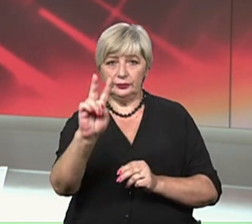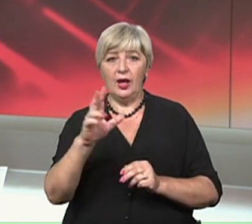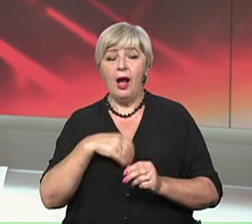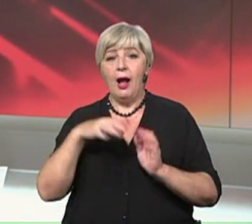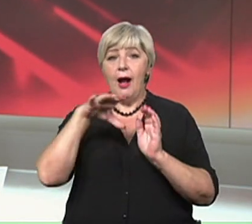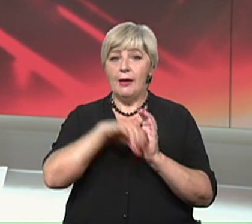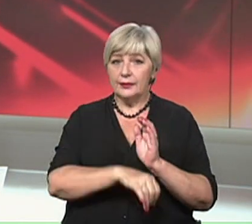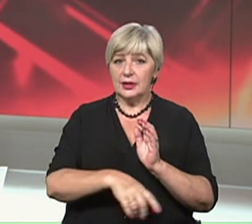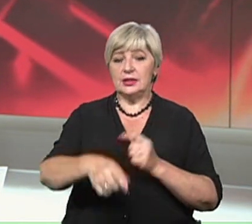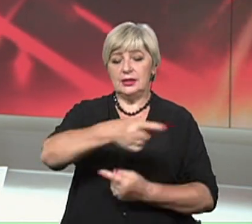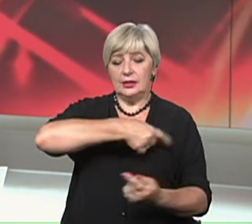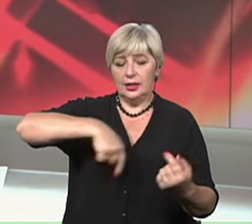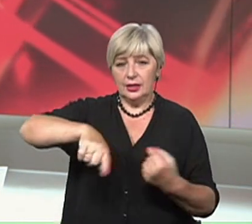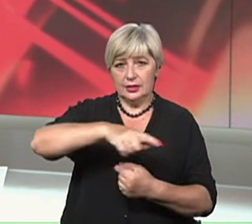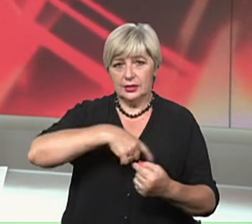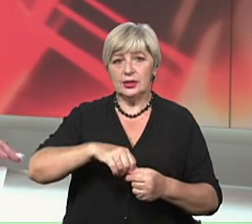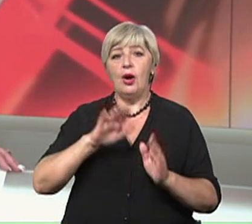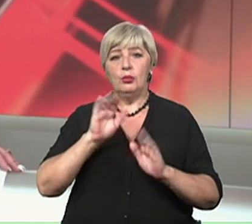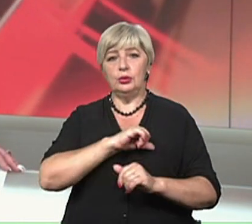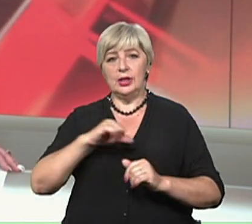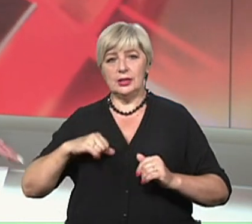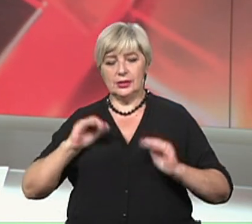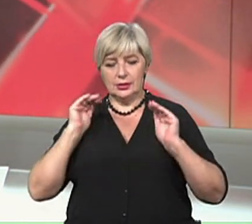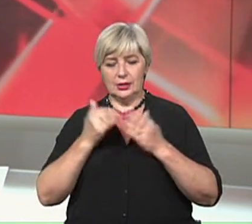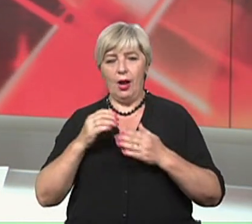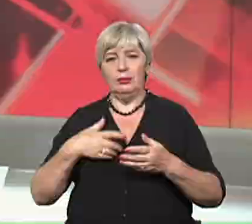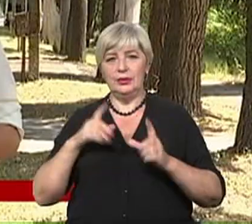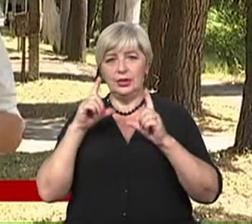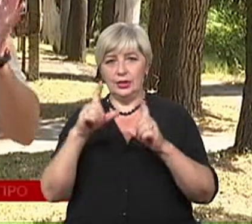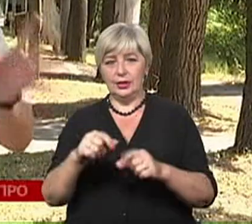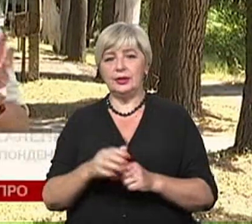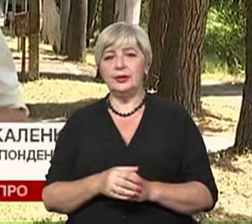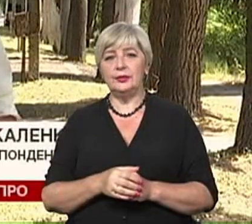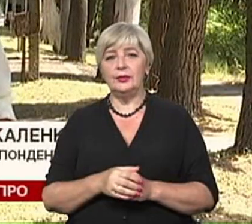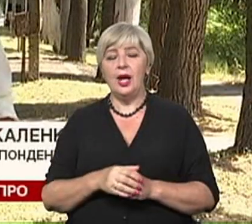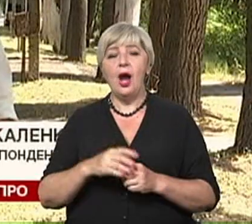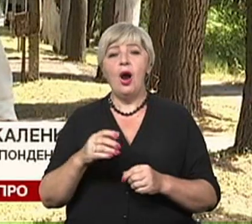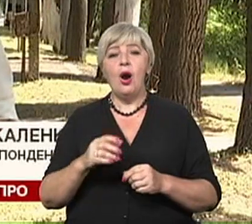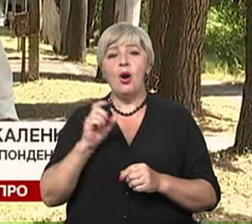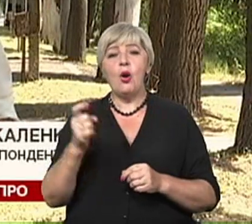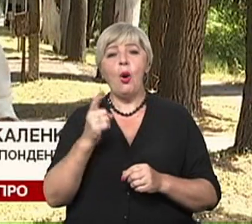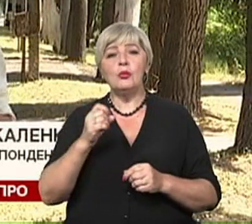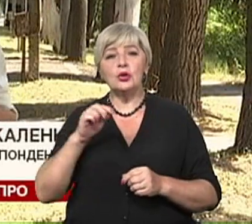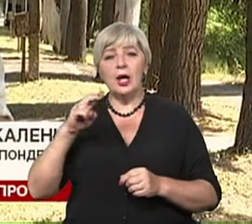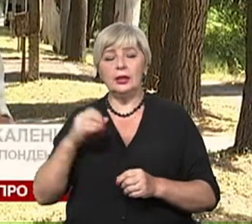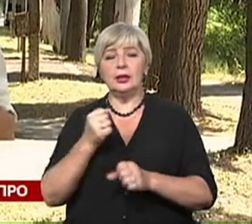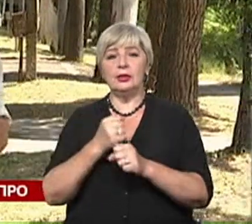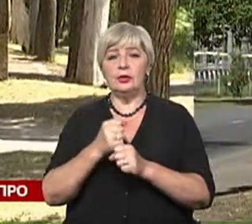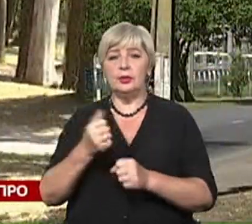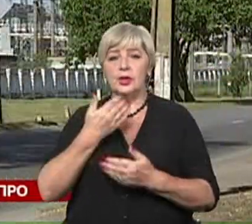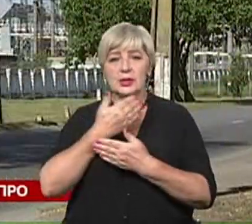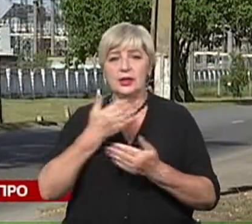Перемозі їхатиме автономно. Деталі розкаже Софія Москаленко. Комунальники роблять останнє приготування для